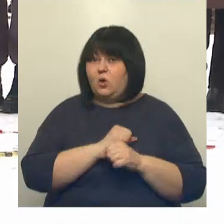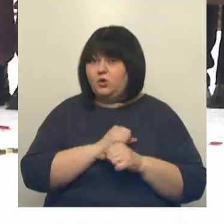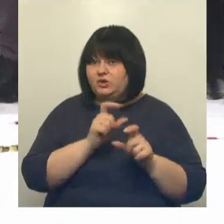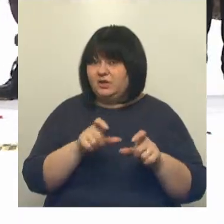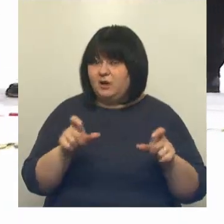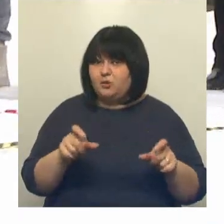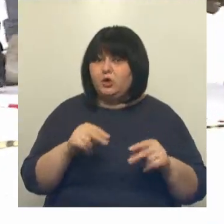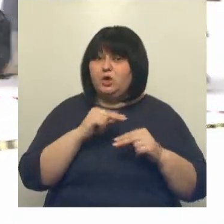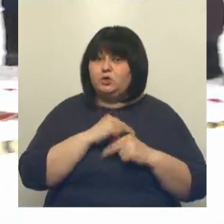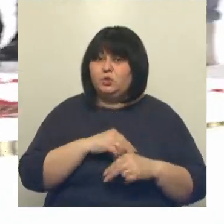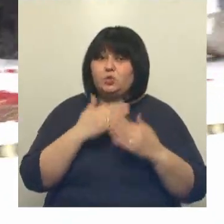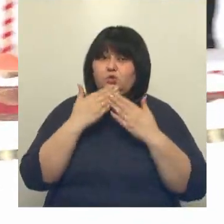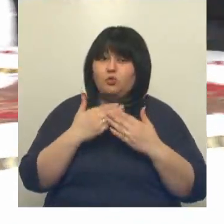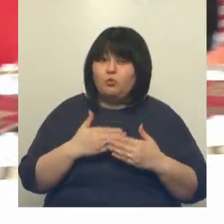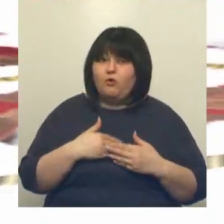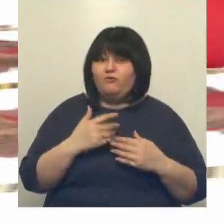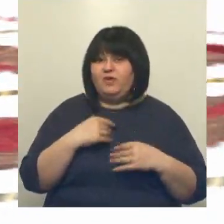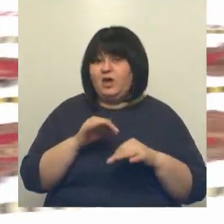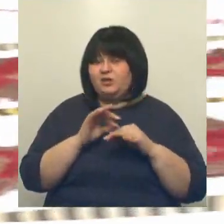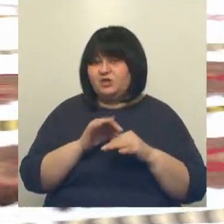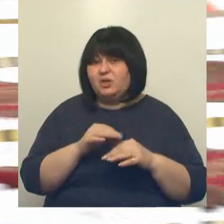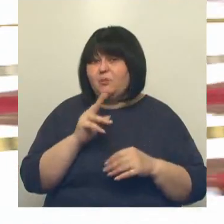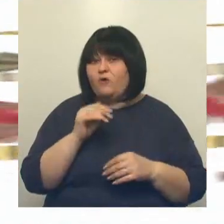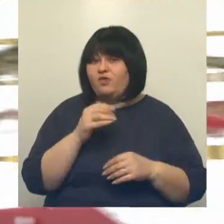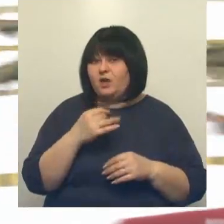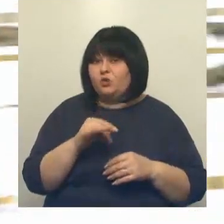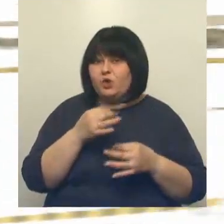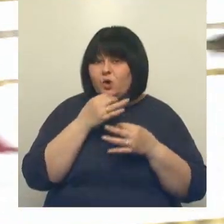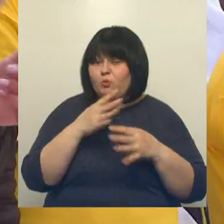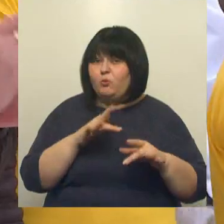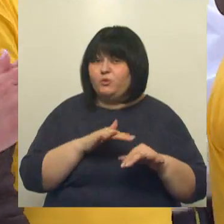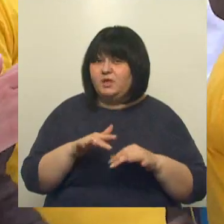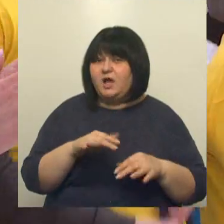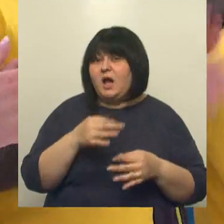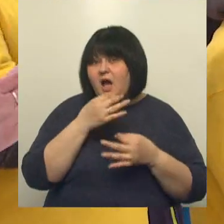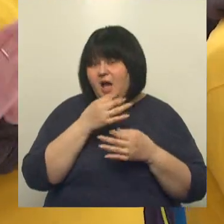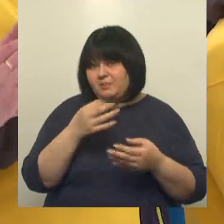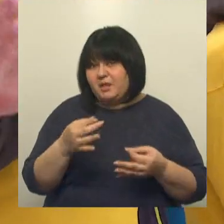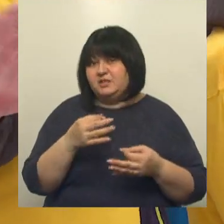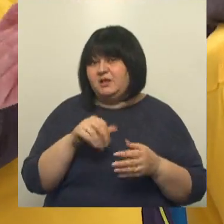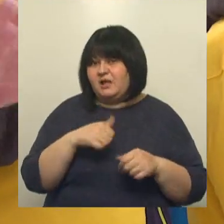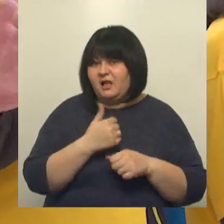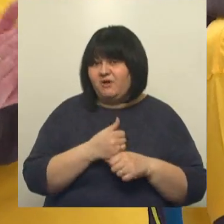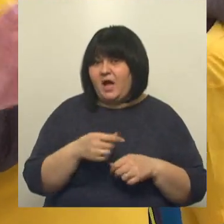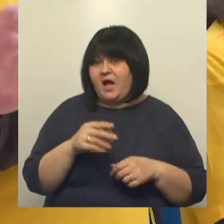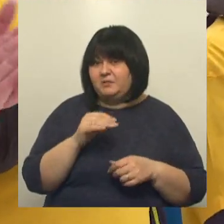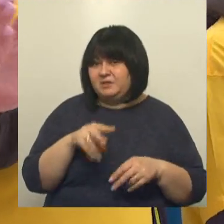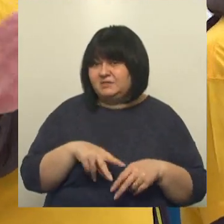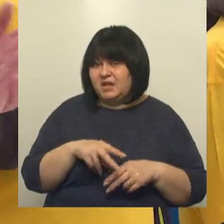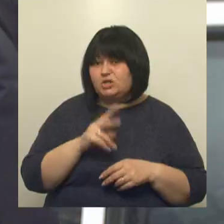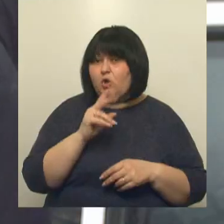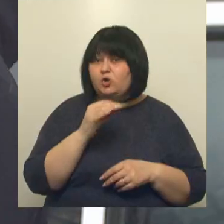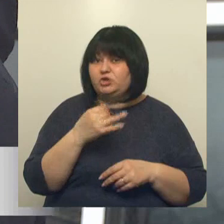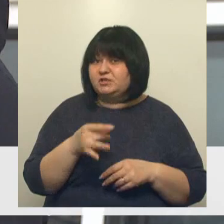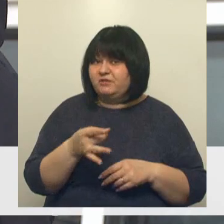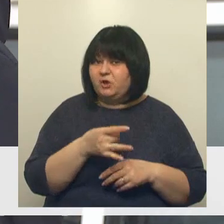Труд, любовь и щепетильное отношение работников профилактория к любому делу отметил глава администрации Карачанского района. Самая сильная